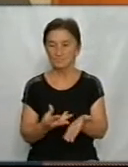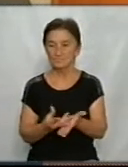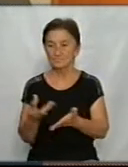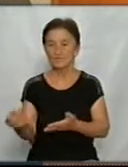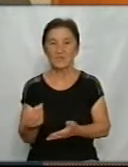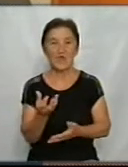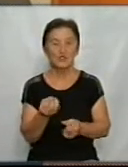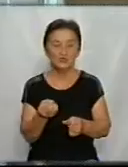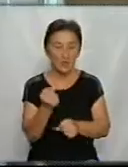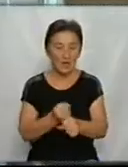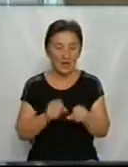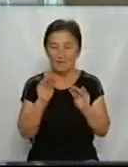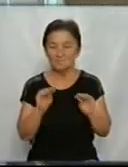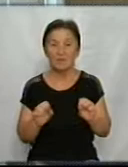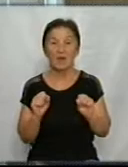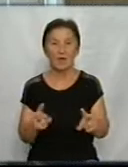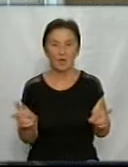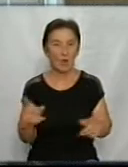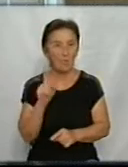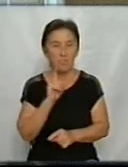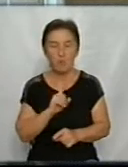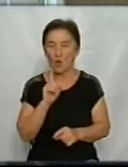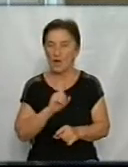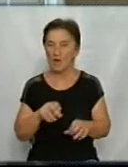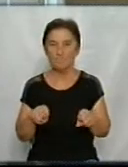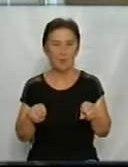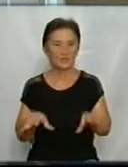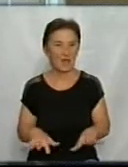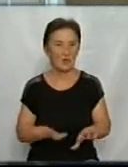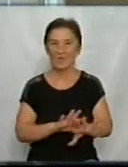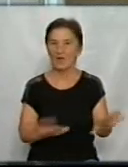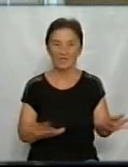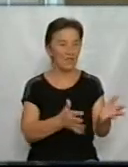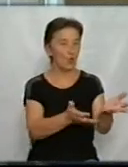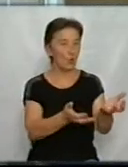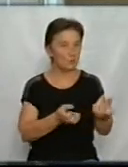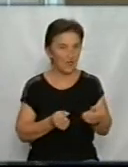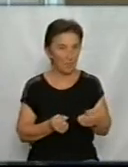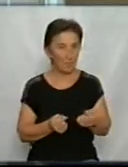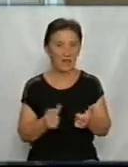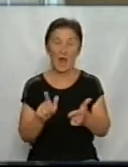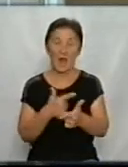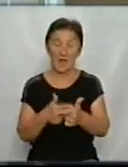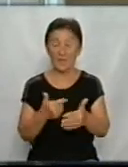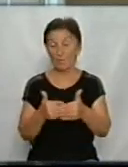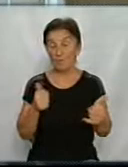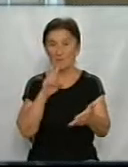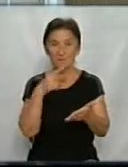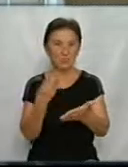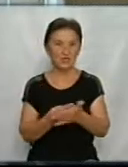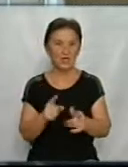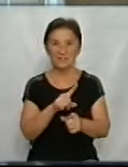з вересня ще не розробили. Сьогодні ми ще постанову не отримали, але передбачається, що за